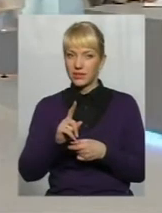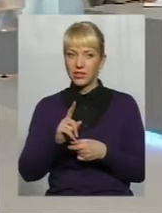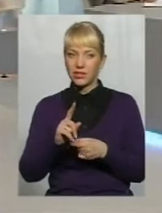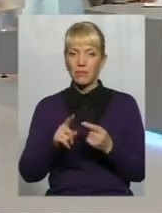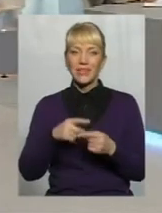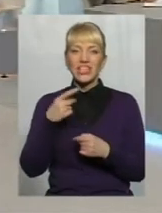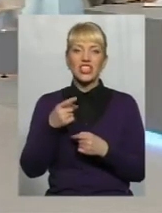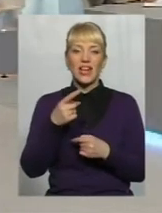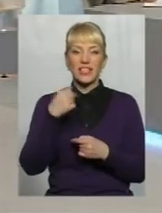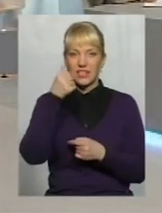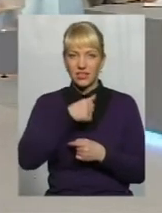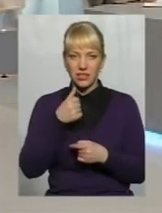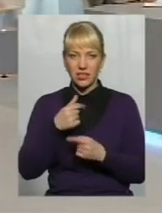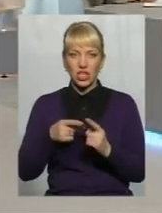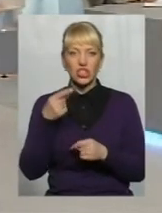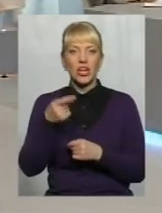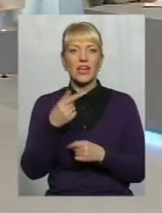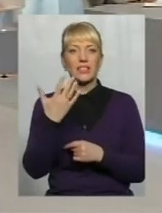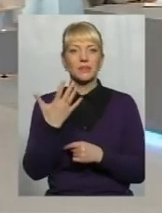рік, через п'ять